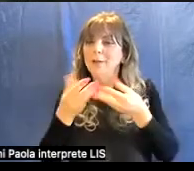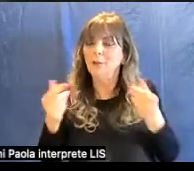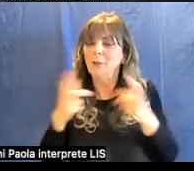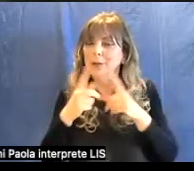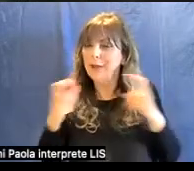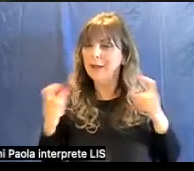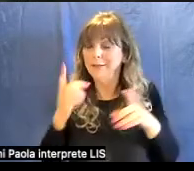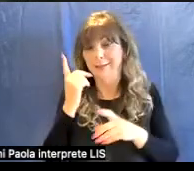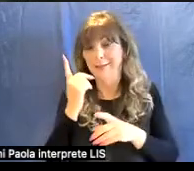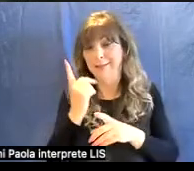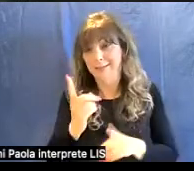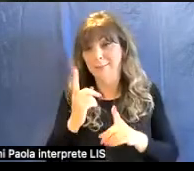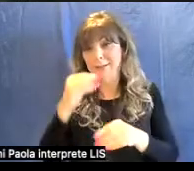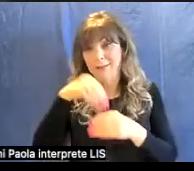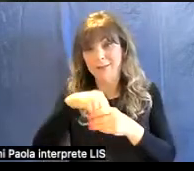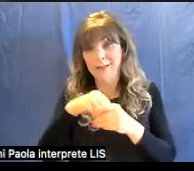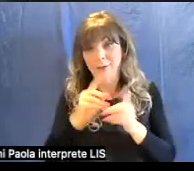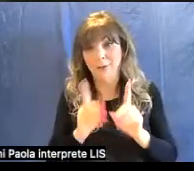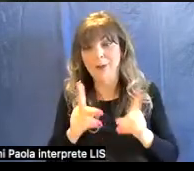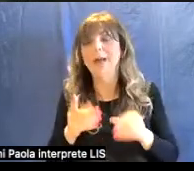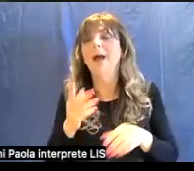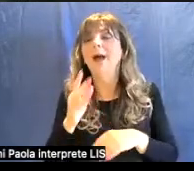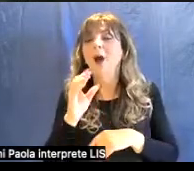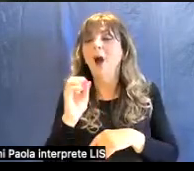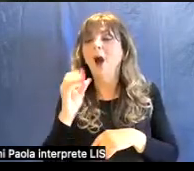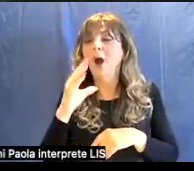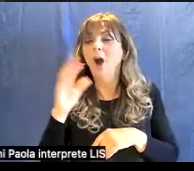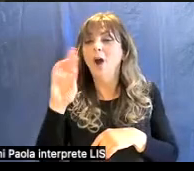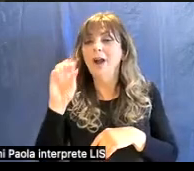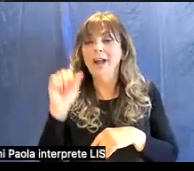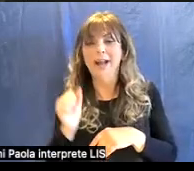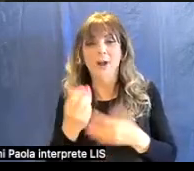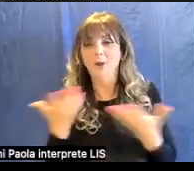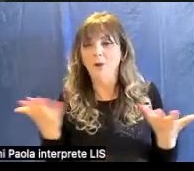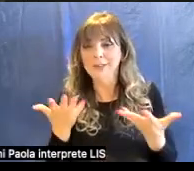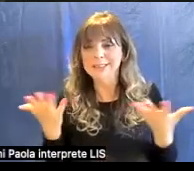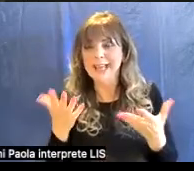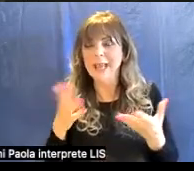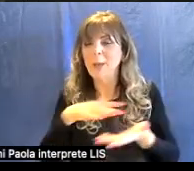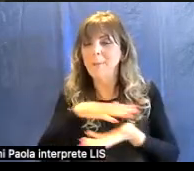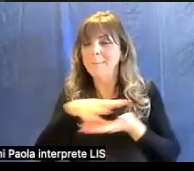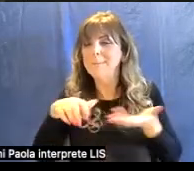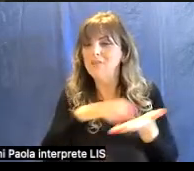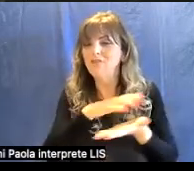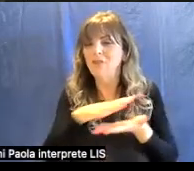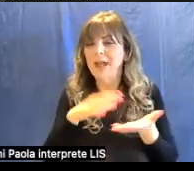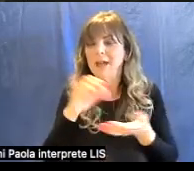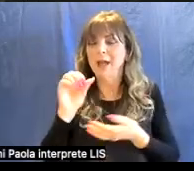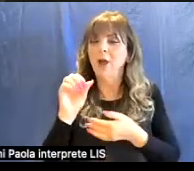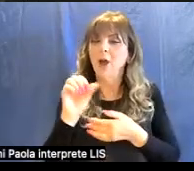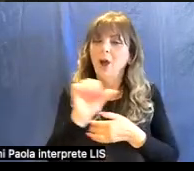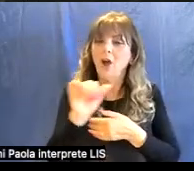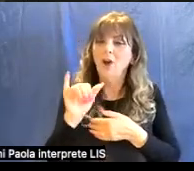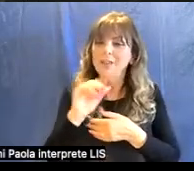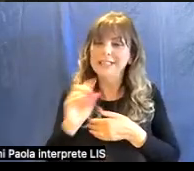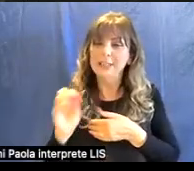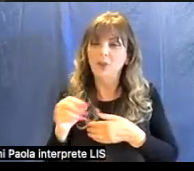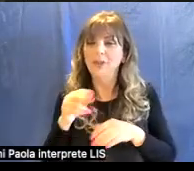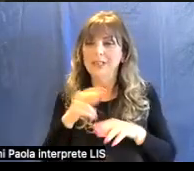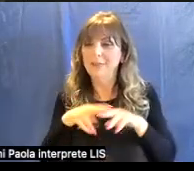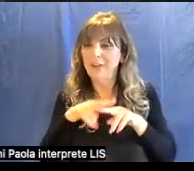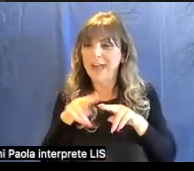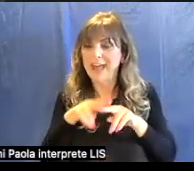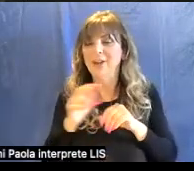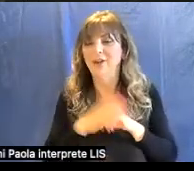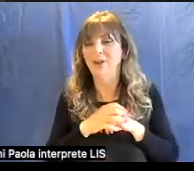componenti che lo costituiscono, è l'ocra, che non è altro che una miscela di ossidi e idorossidi di ferro, quella che